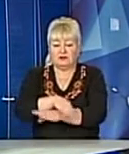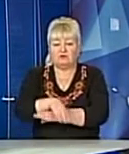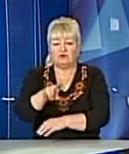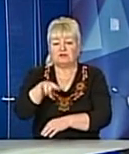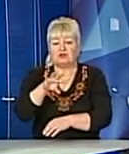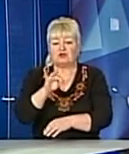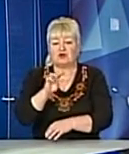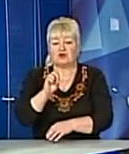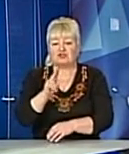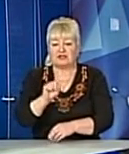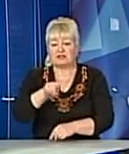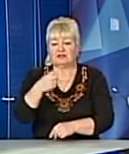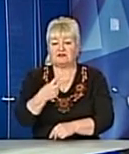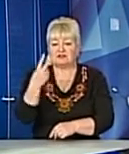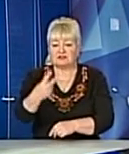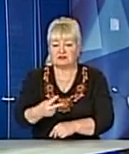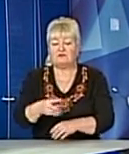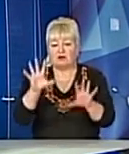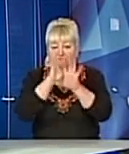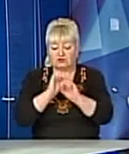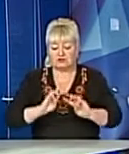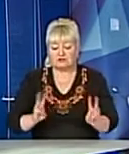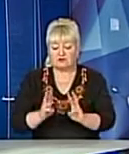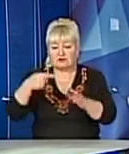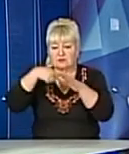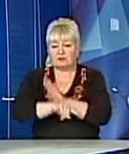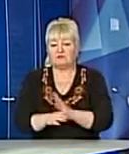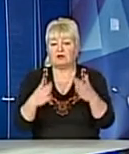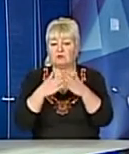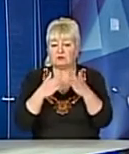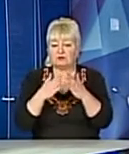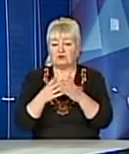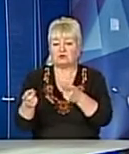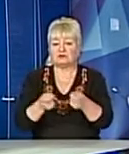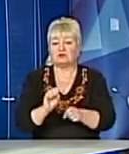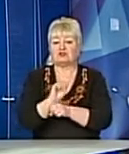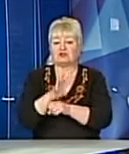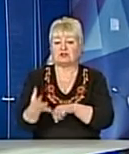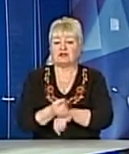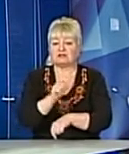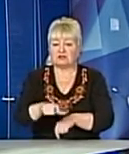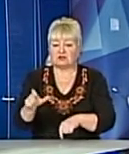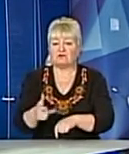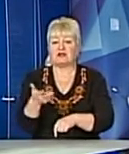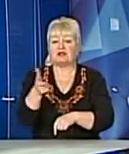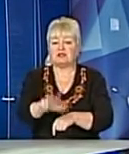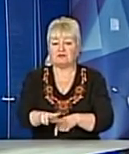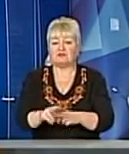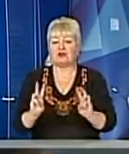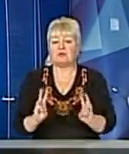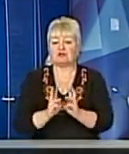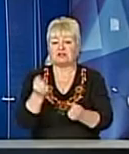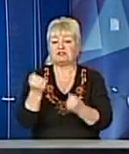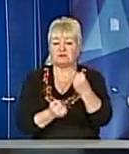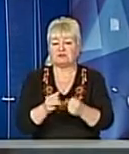22, вночі зайнявся підвал житлового будинку Для гасіння залучили 14 рятувальників та 3 пожежні машини Оскільки було